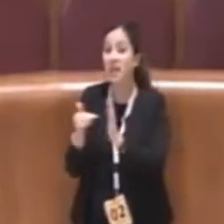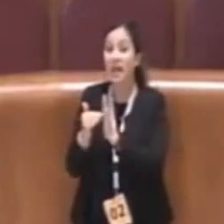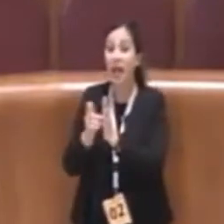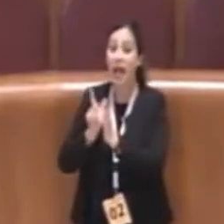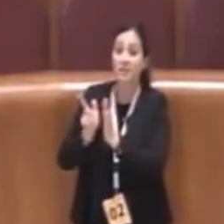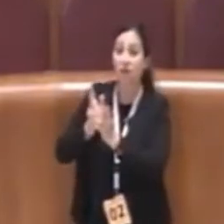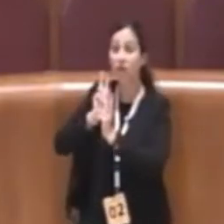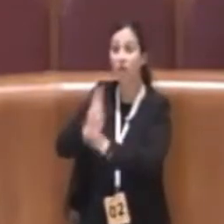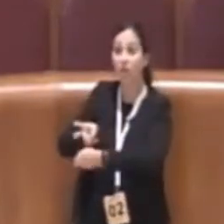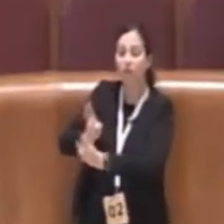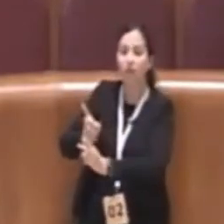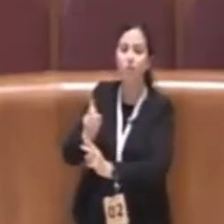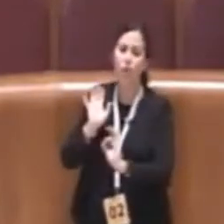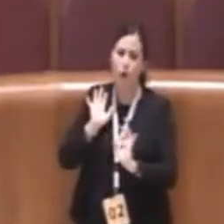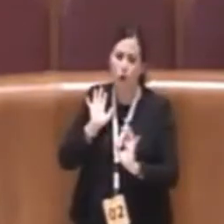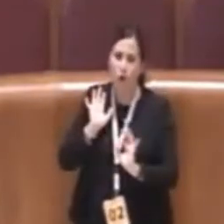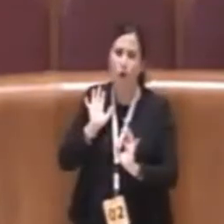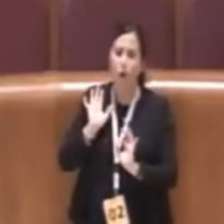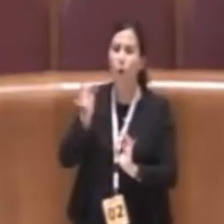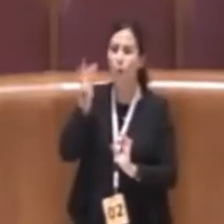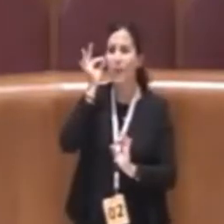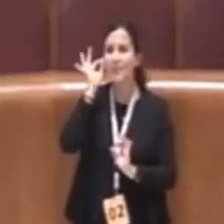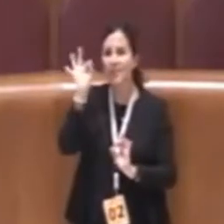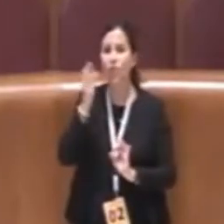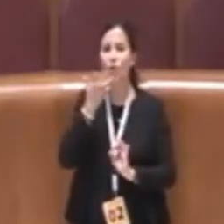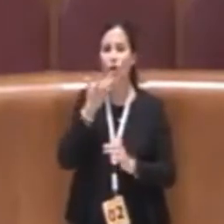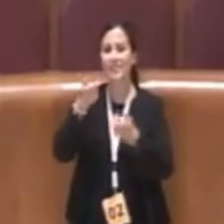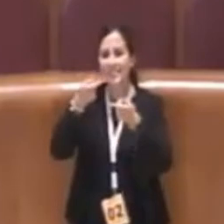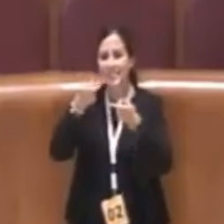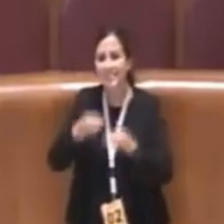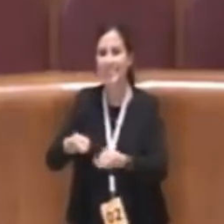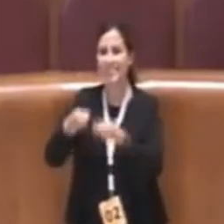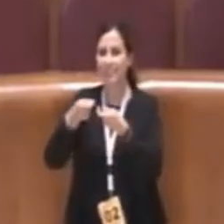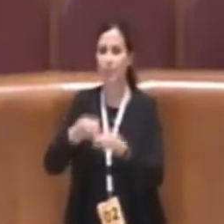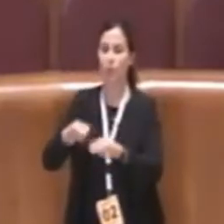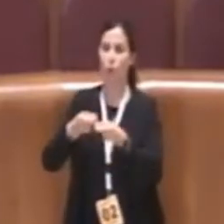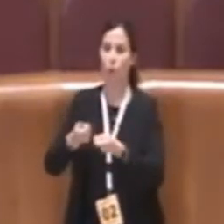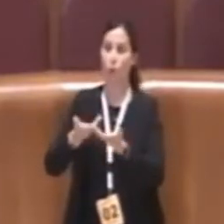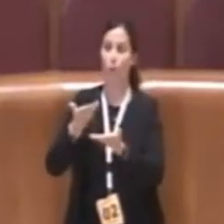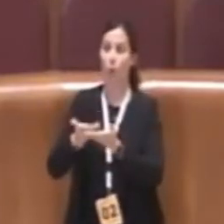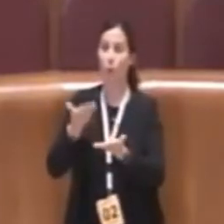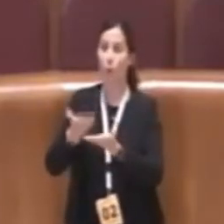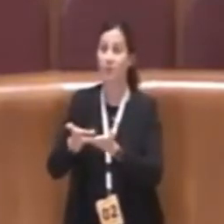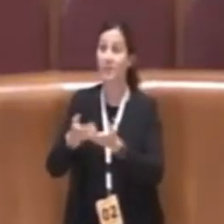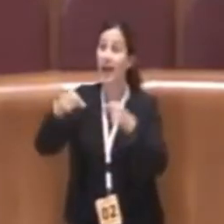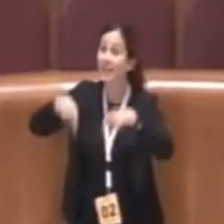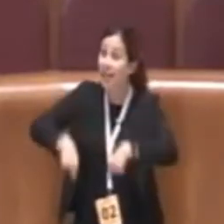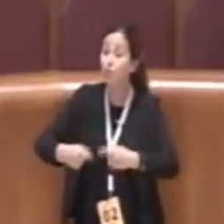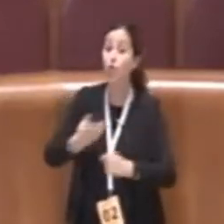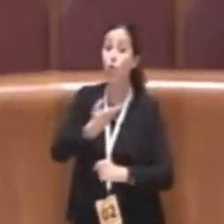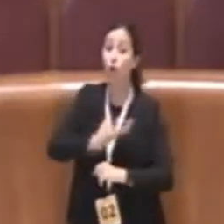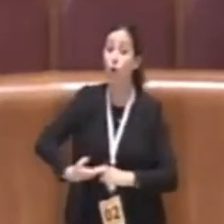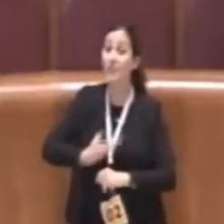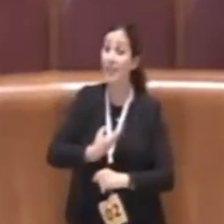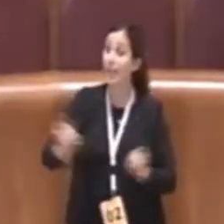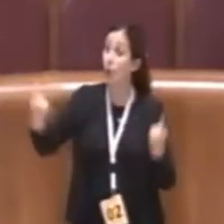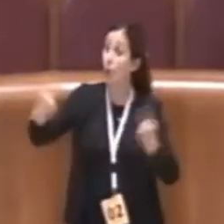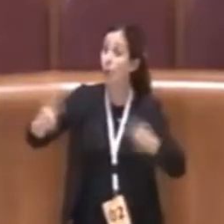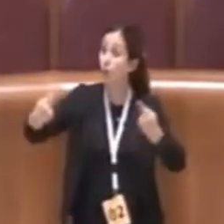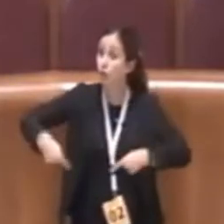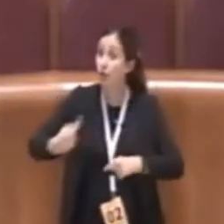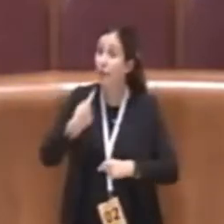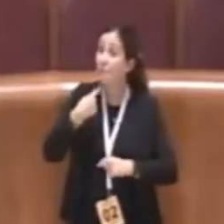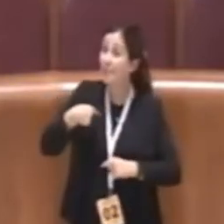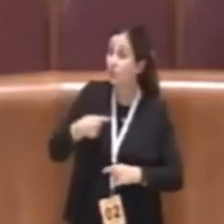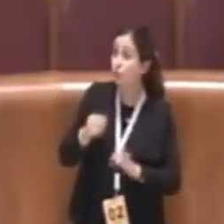proprio le proposte che adesso ci vengono a fare qui i consiglieri di opposizioni in aula. Allora io voglio capire qual è il metodo